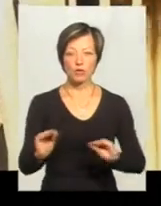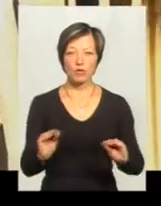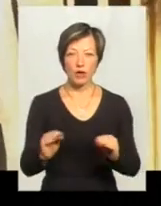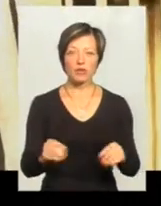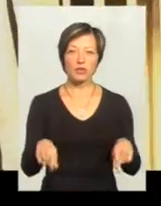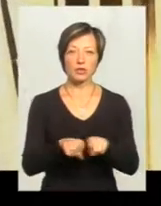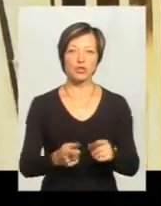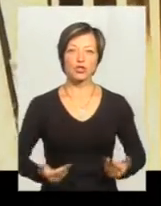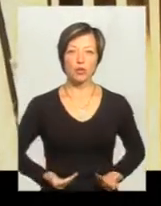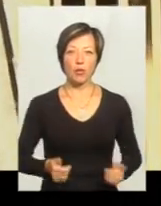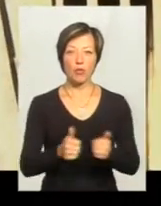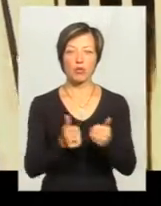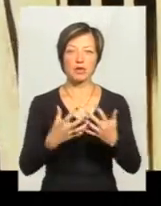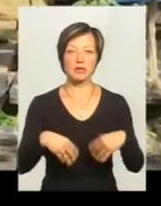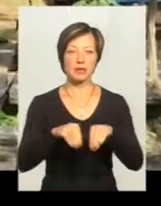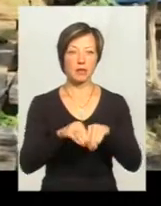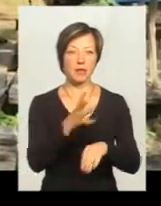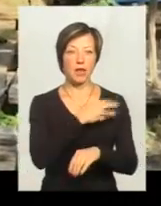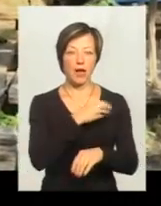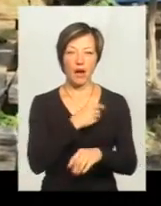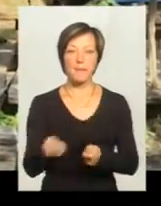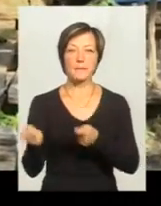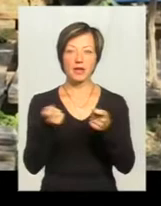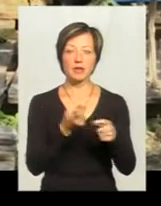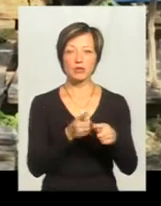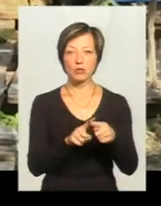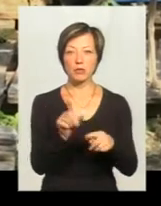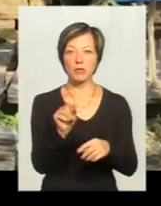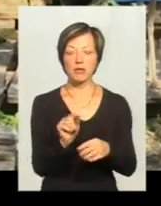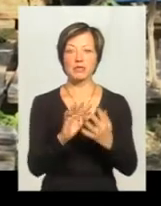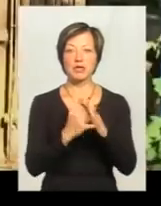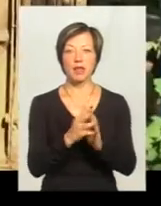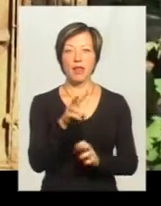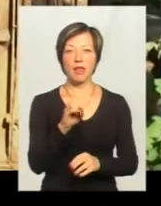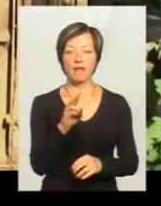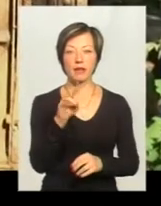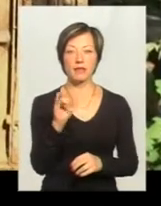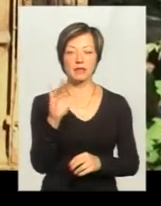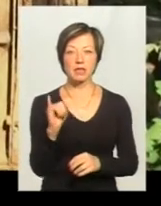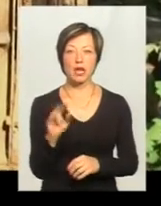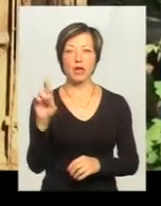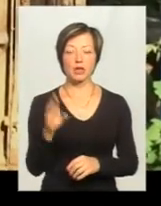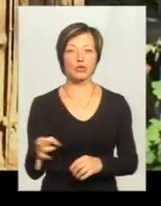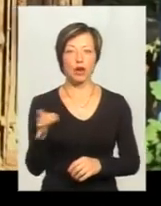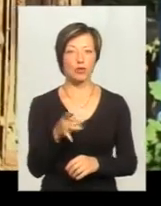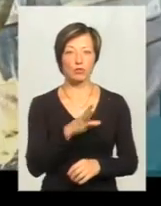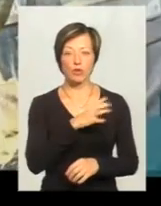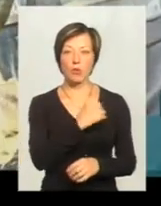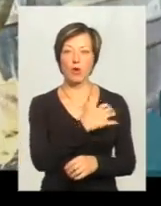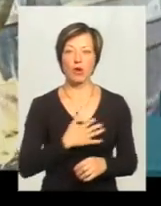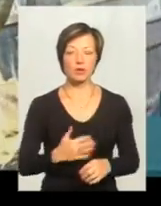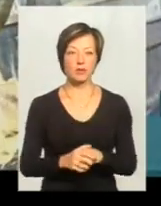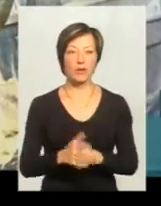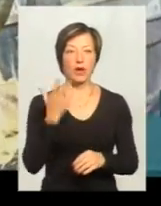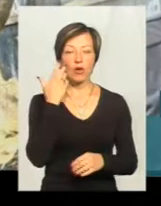птахів житло поряд з сімейством левів. А привіз цю пару чоловік із села Левківці Єрмоленецького району. Лелеки були поранені. Коли